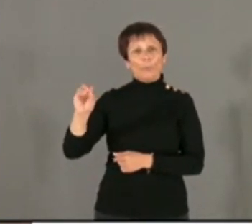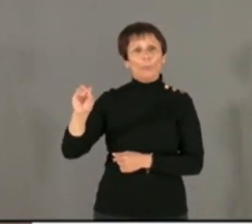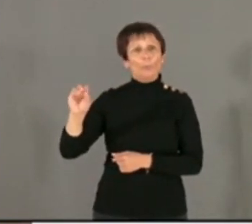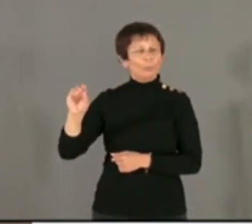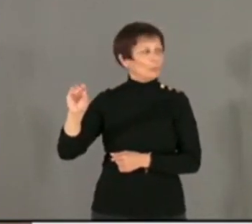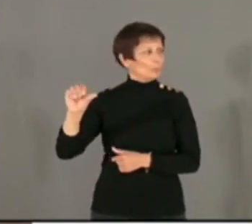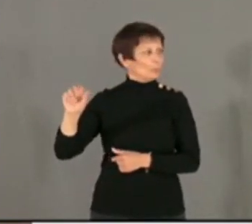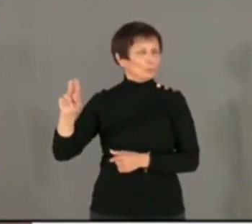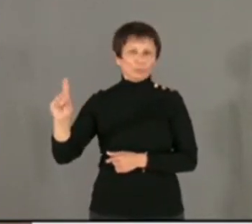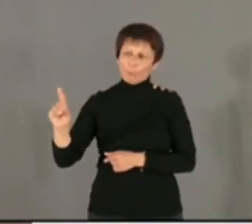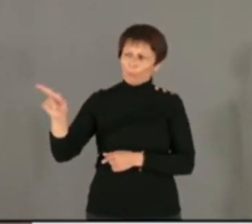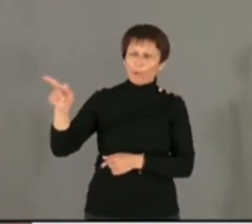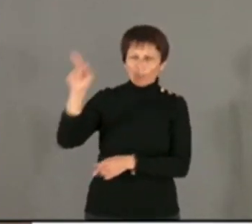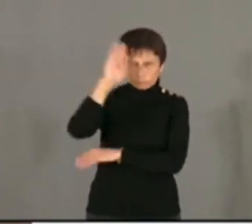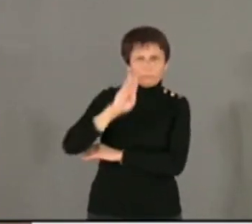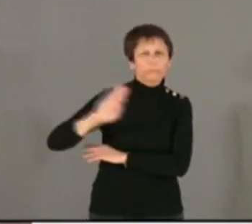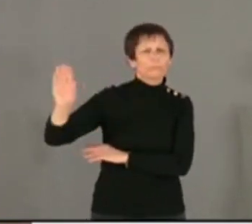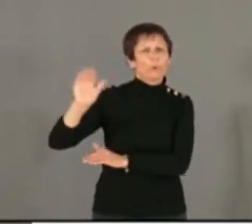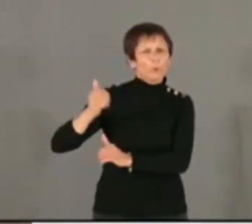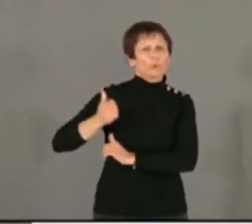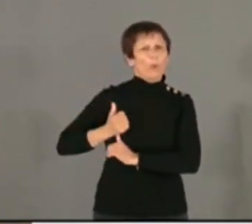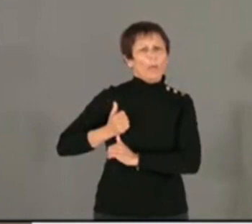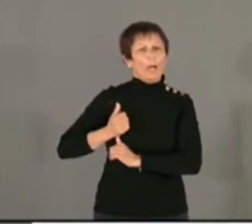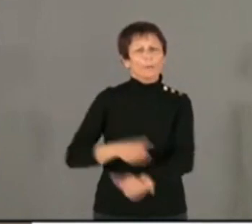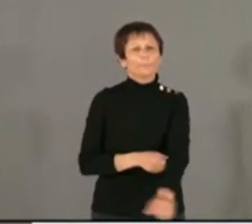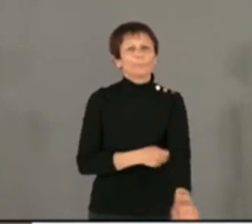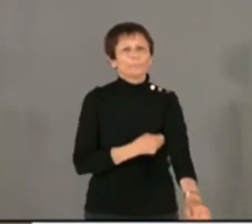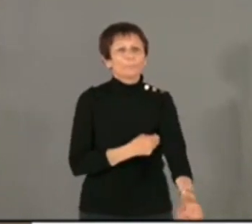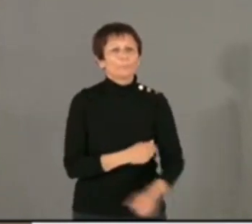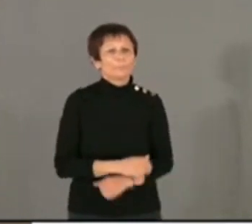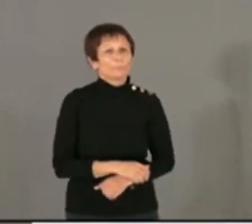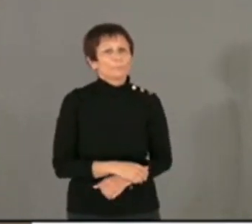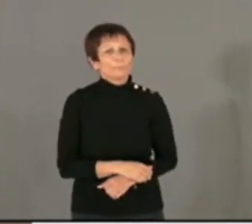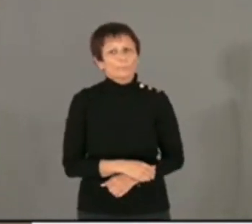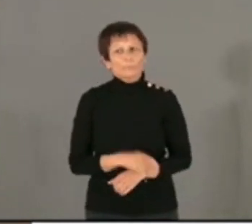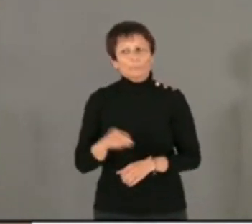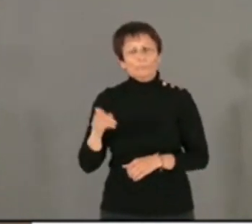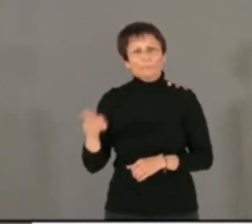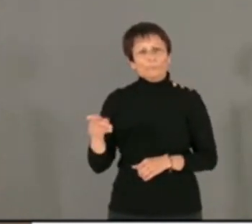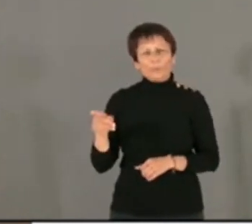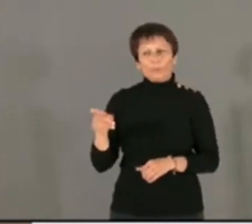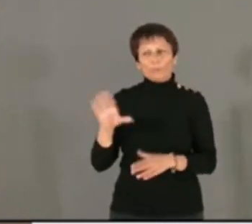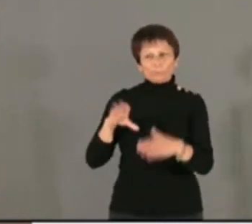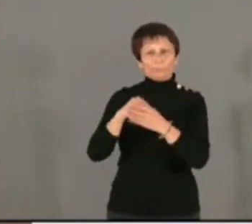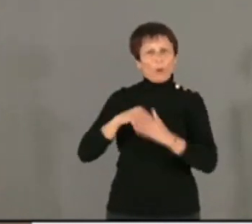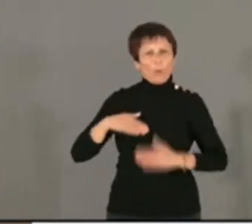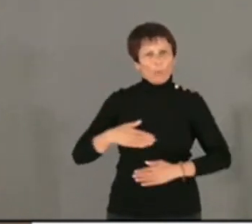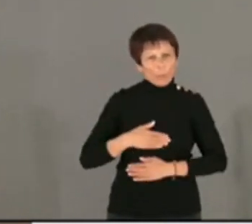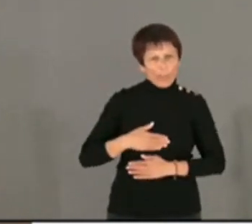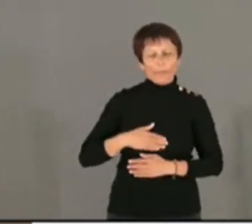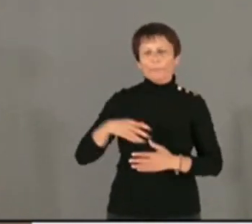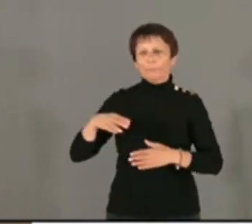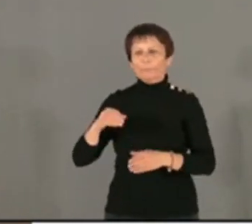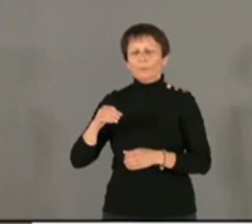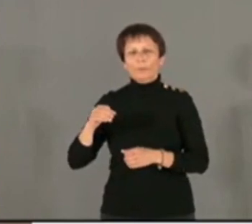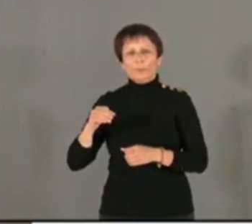grand soldat. Vous avez rappelé qu'il fut bonapartiste, qu'il fut monarchiste et